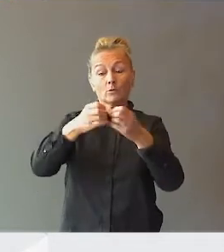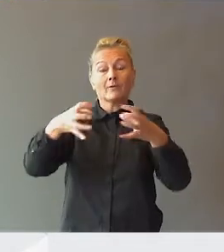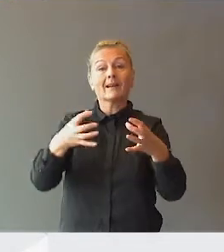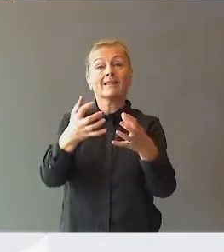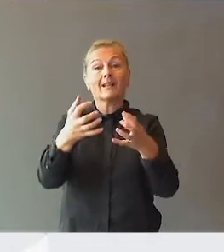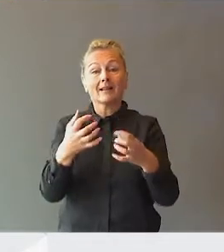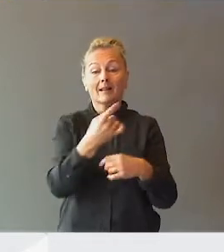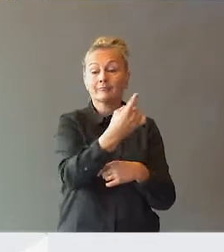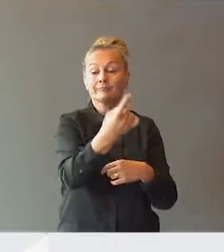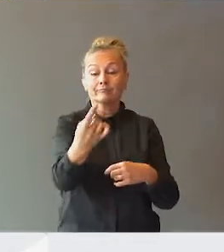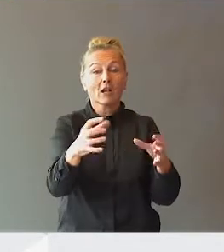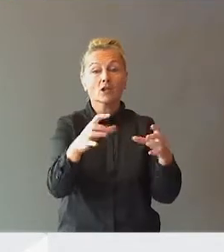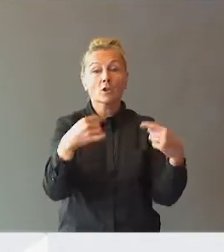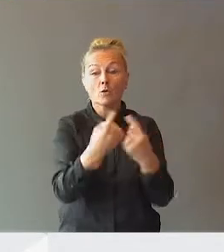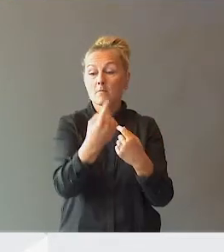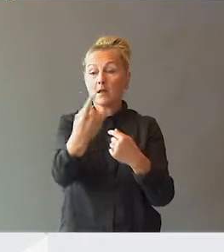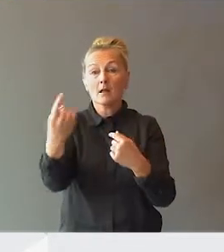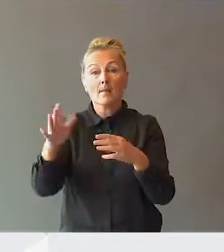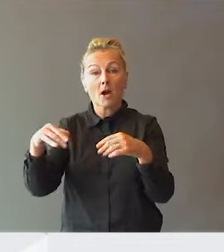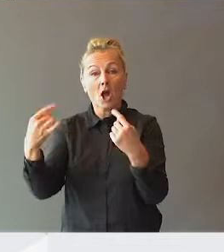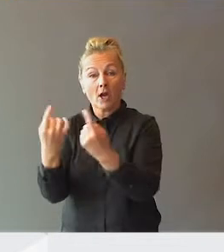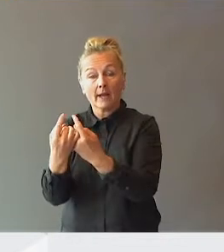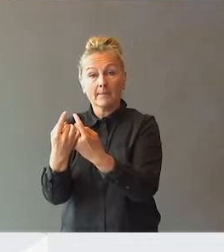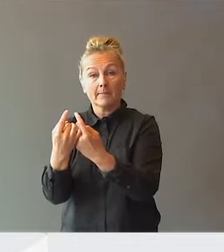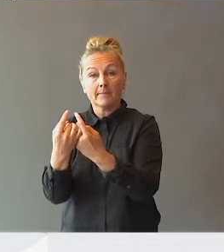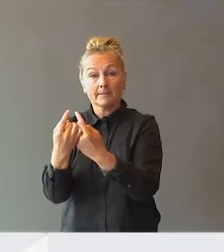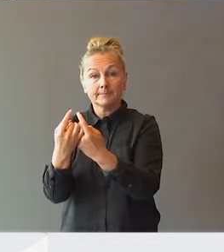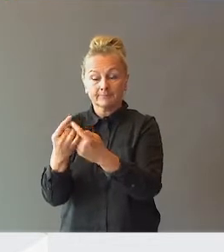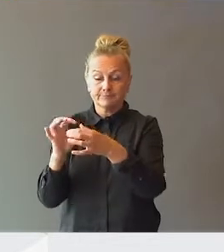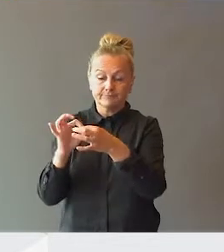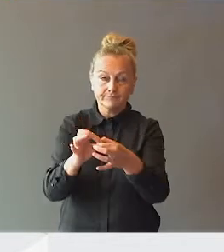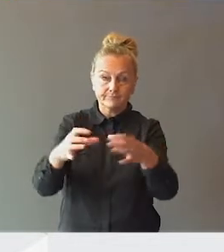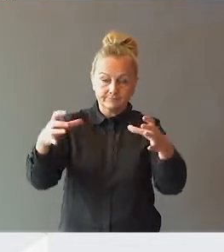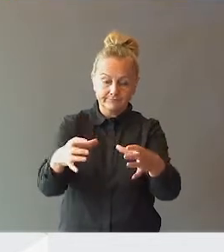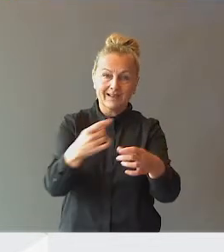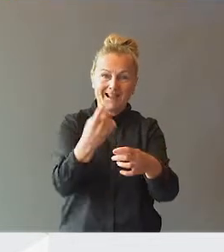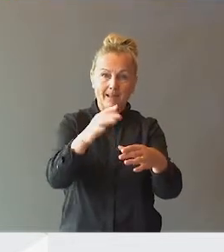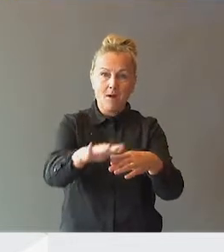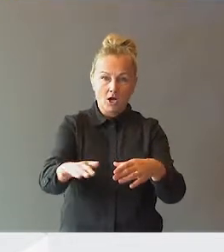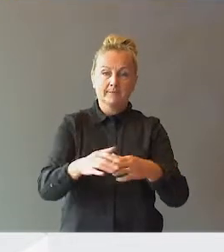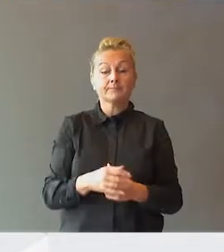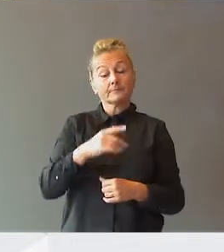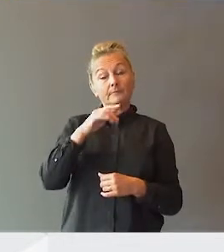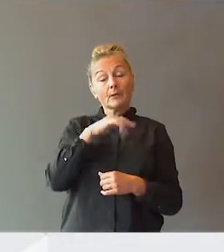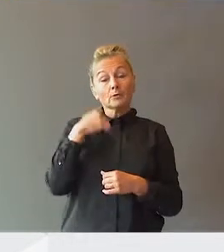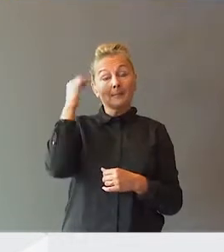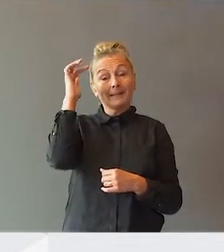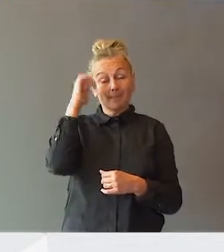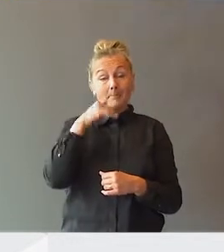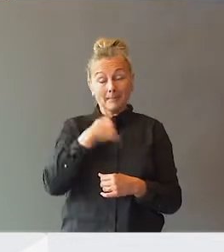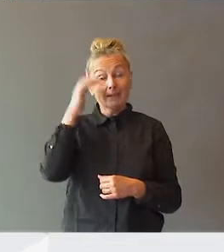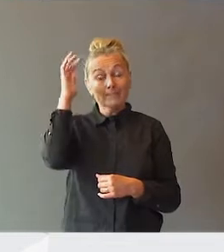trenger man i det enkelte klasserom, i det enkelte barnehage, rundt det enkelte barn. Så min mening er jo